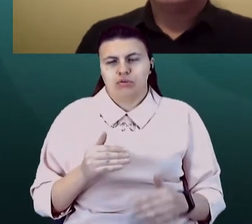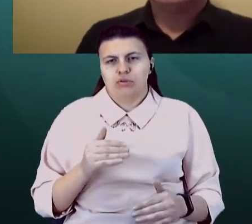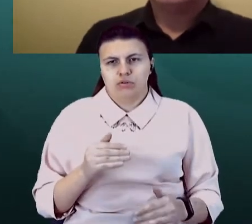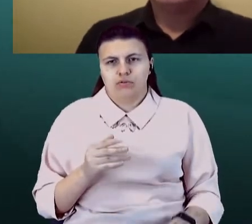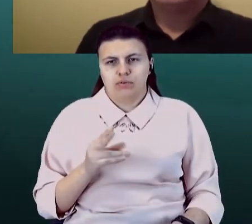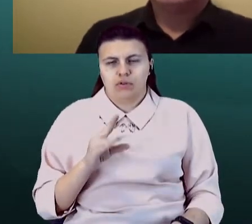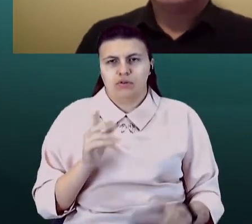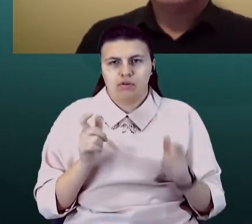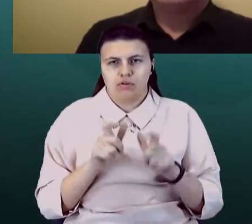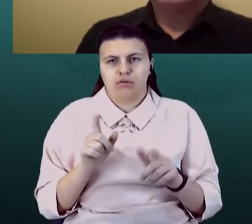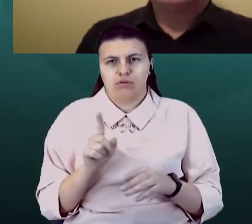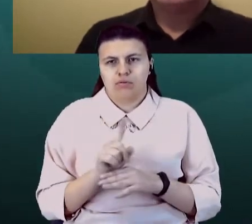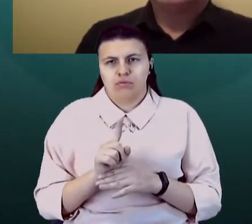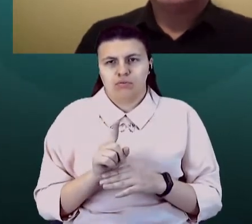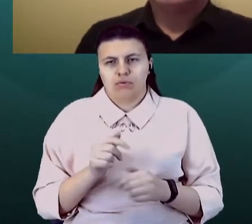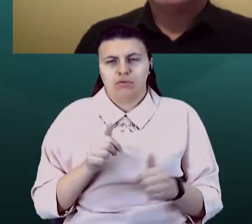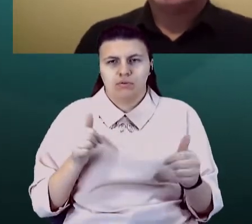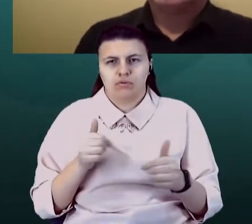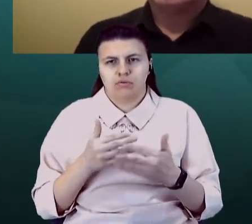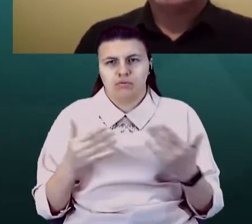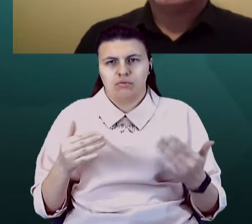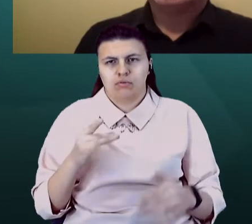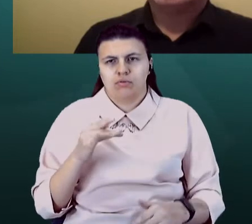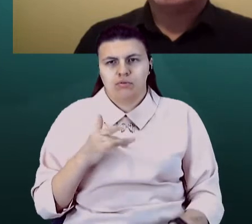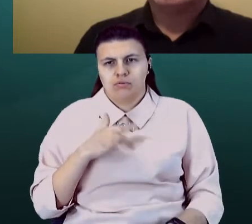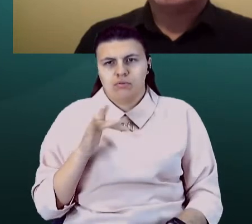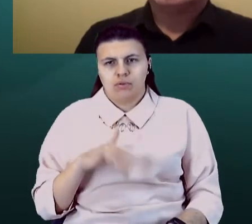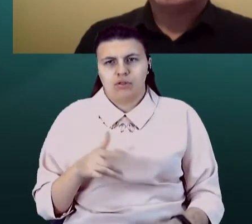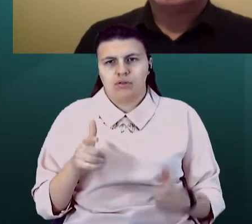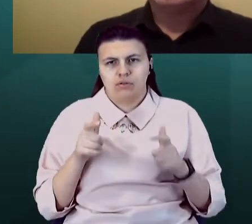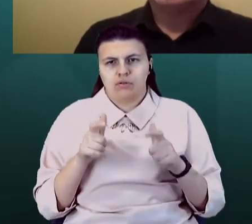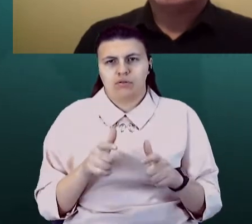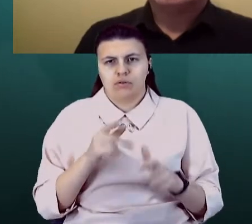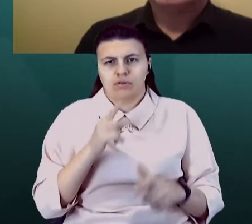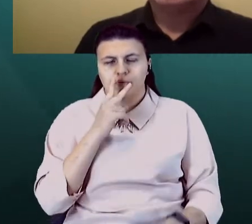В гибридному карантині відповідно просматривається